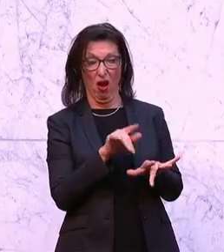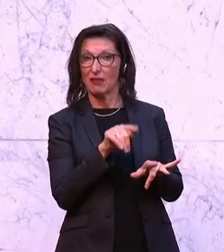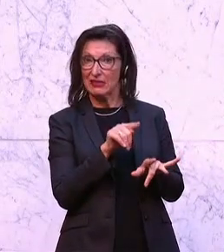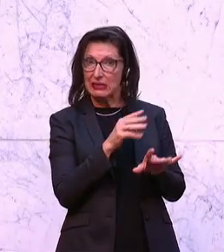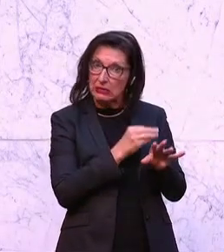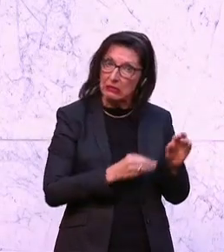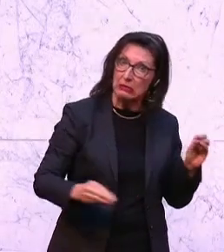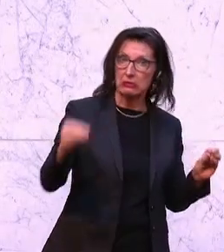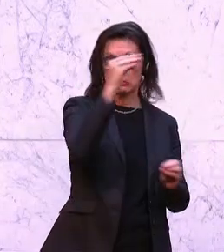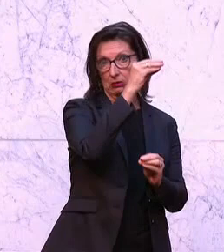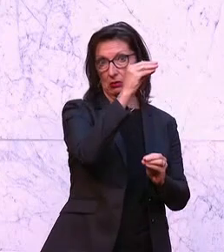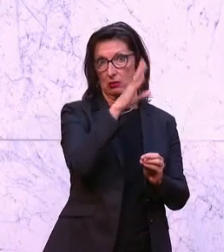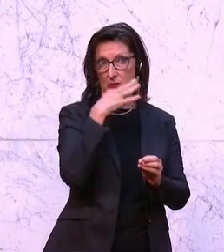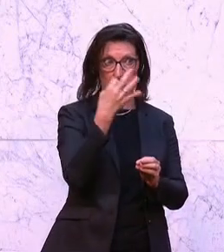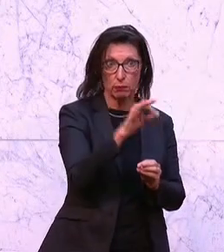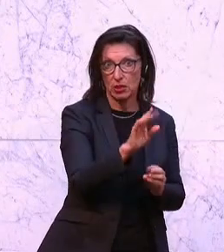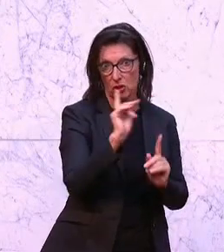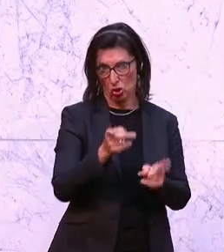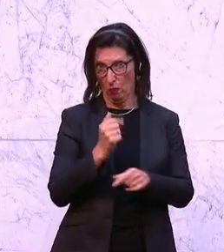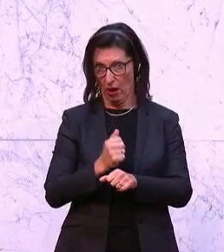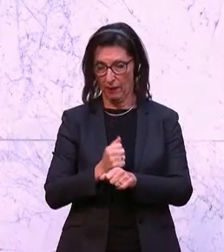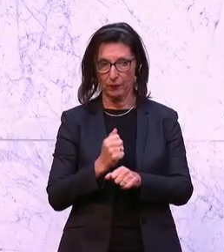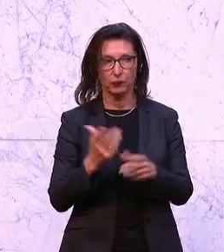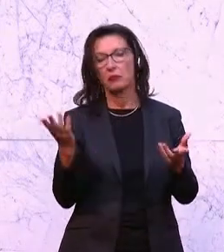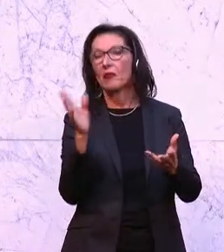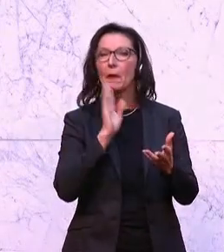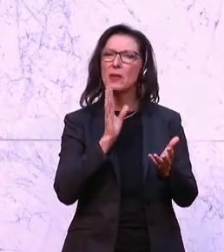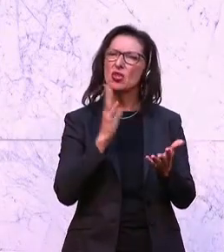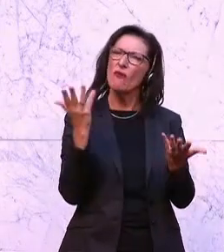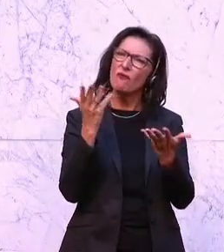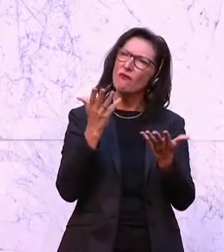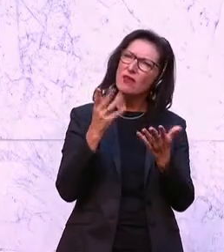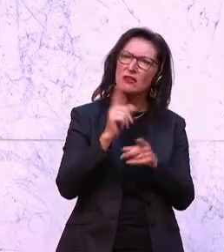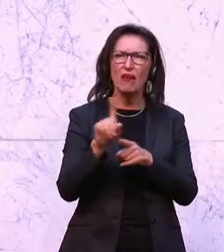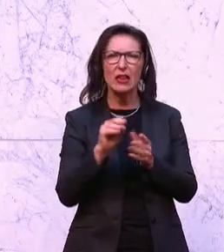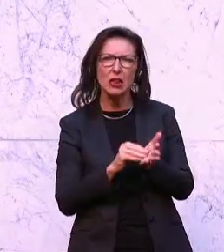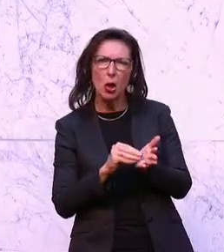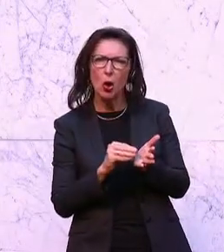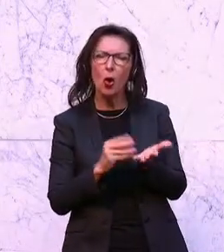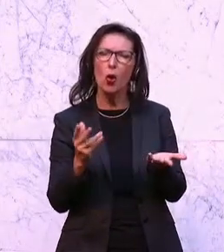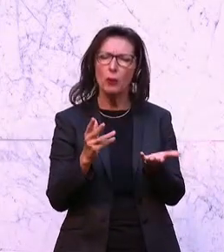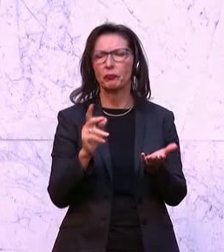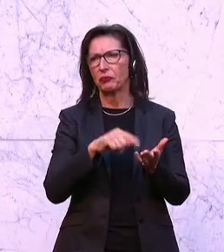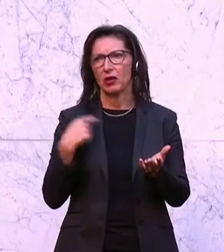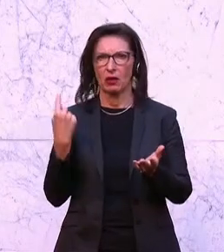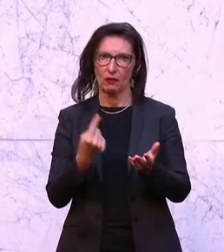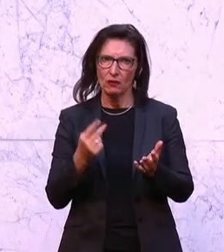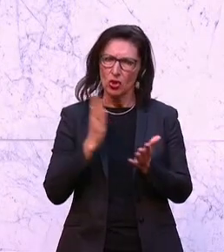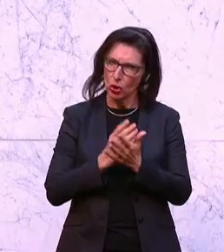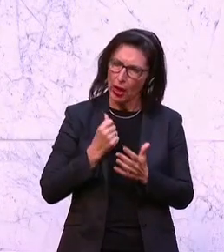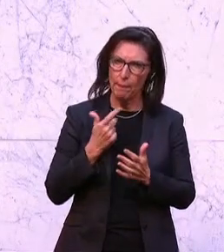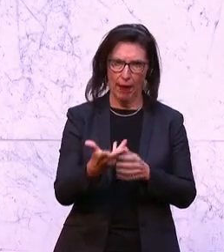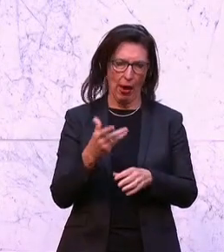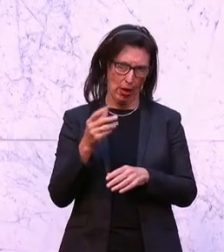zu verbessern. Was braucht man bei den Pensionen noch? Und auch hier haben wir mehrere Anläufe gestartet. Man muss